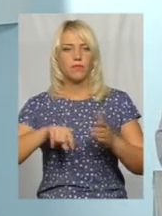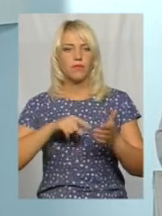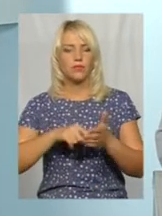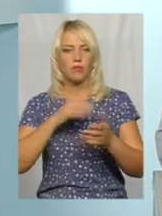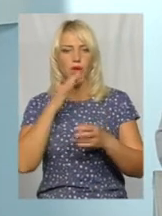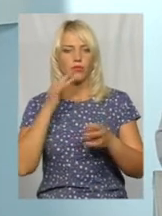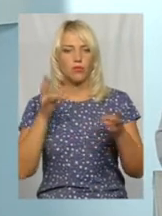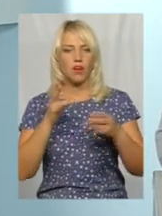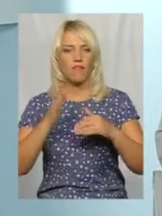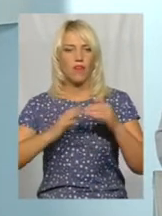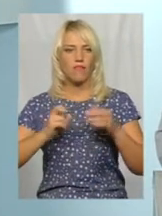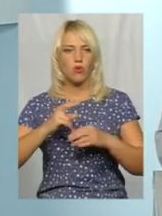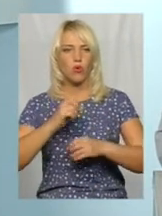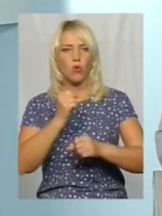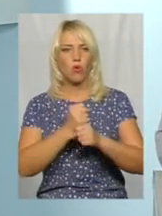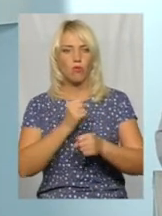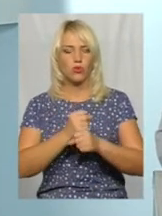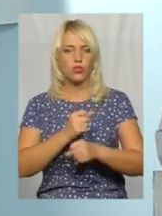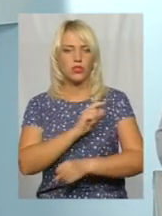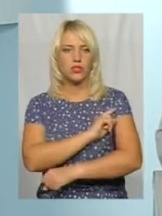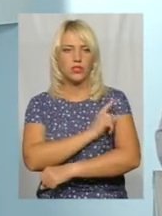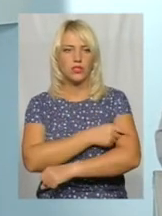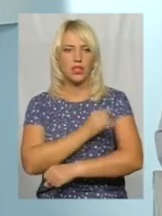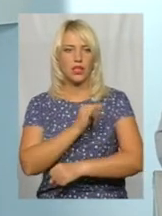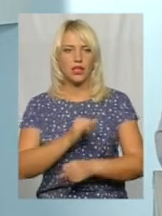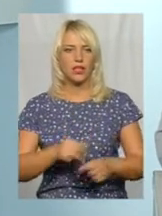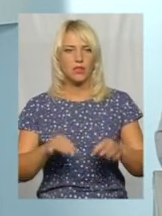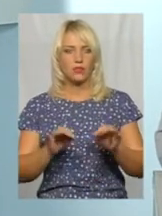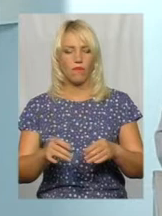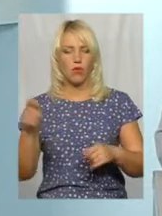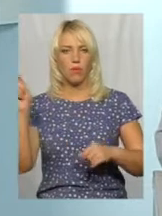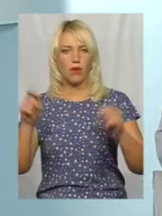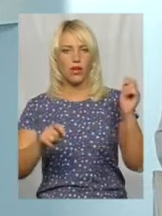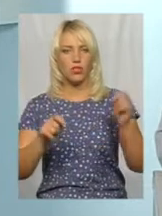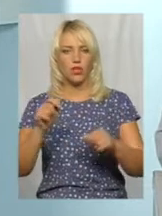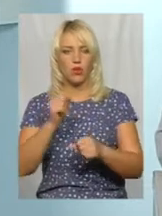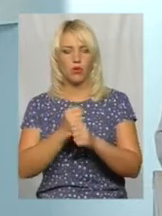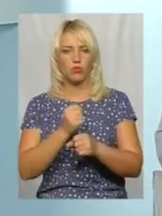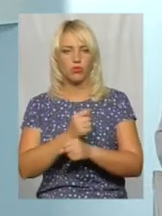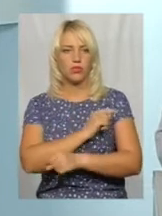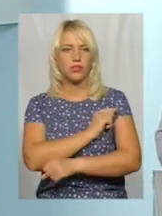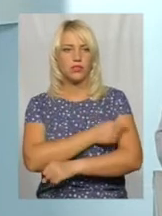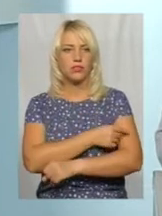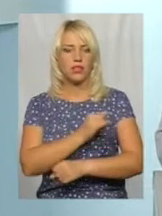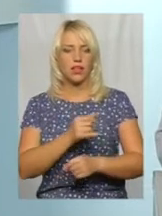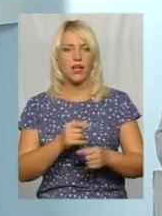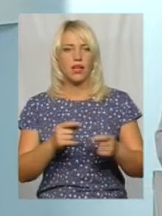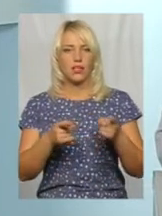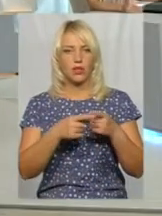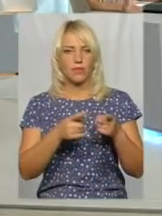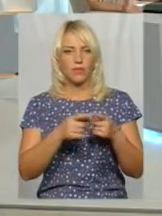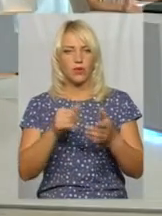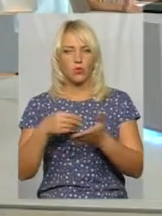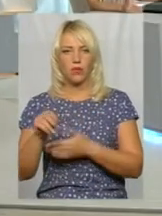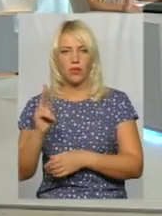багато кваліфікованої робочої сили. І, безумовно, приїжджає ця робоча сила, знімають квартири, купляють